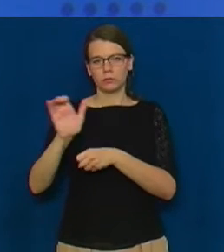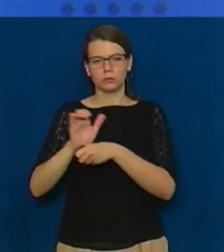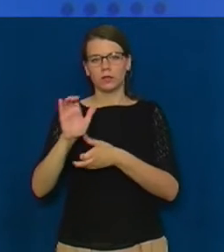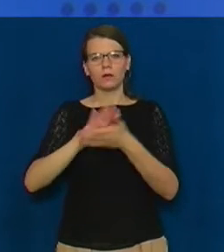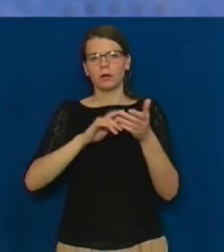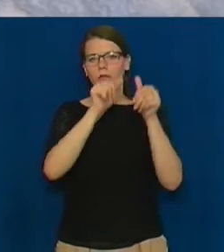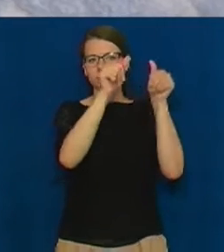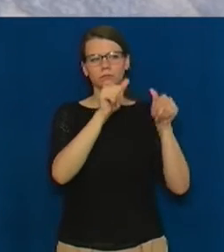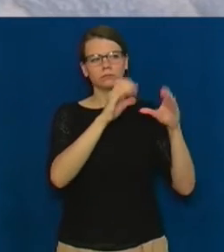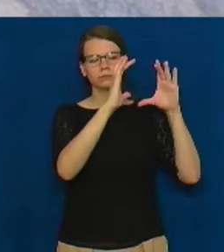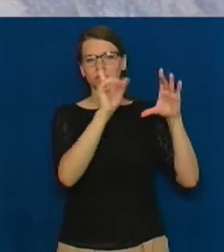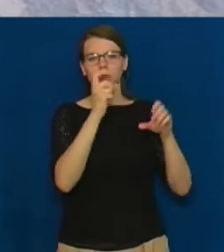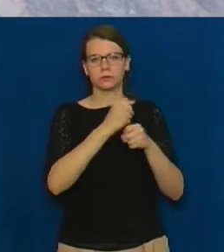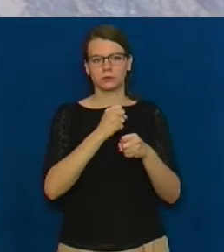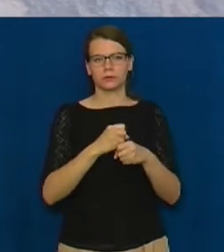розповість.